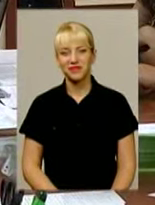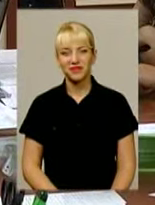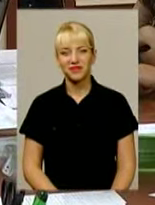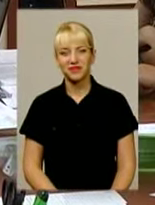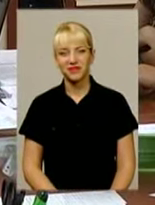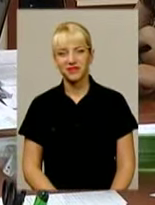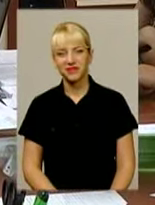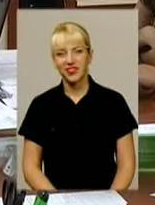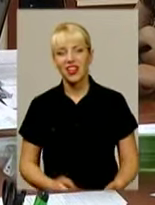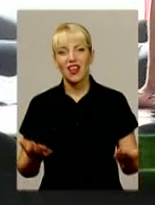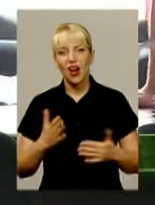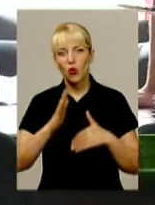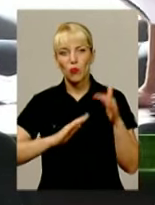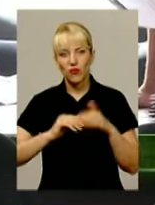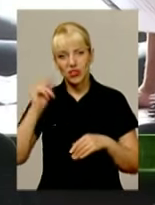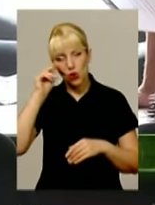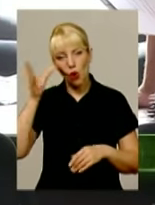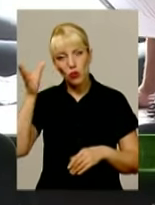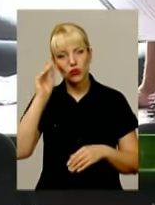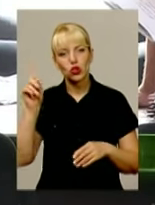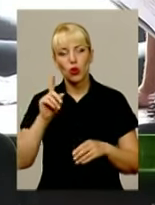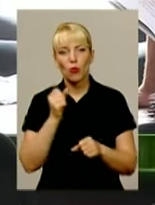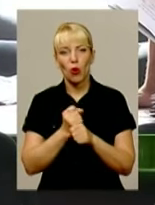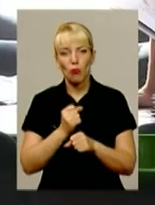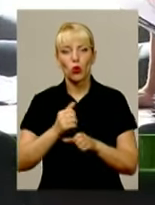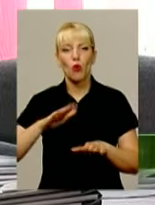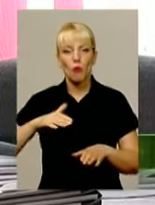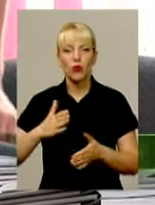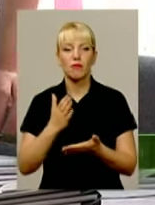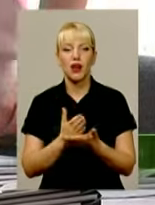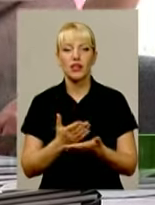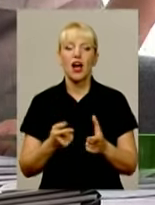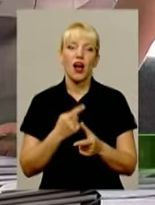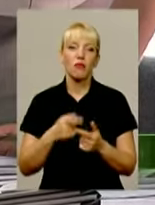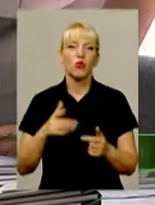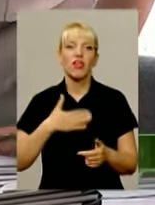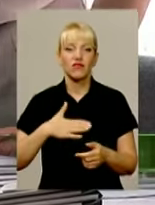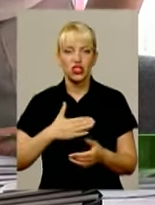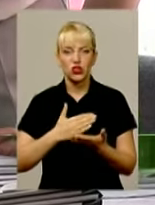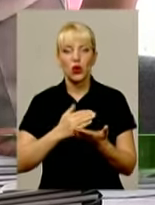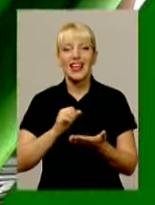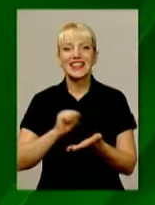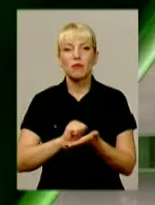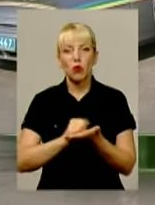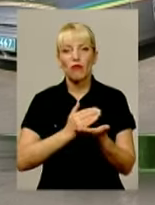Яку професію опанувати, щоб роботу потім мати? Або навіщо диплом вищої школи, який припадає пилом?